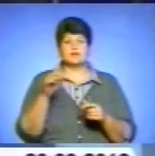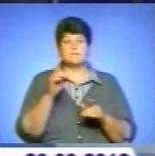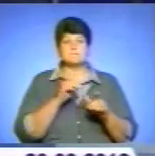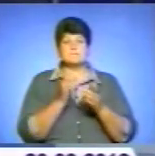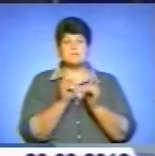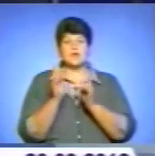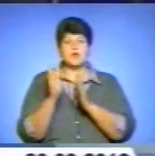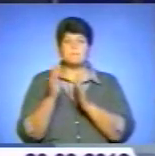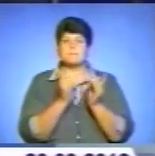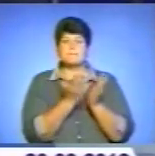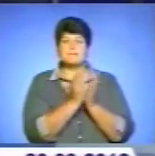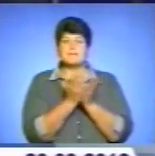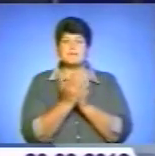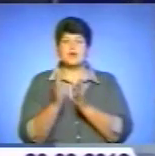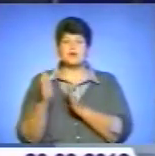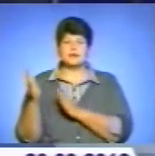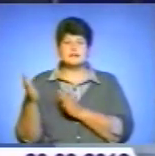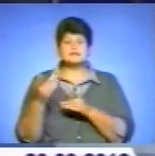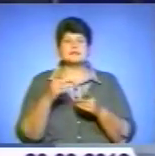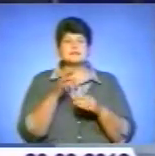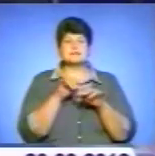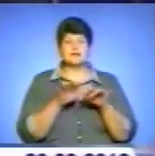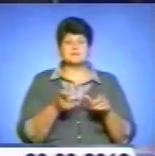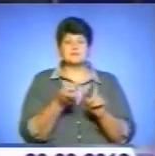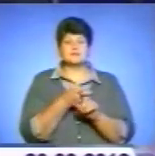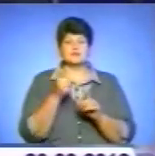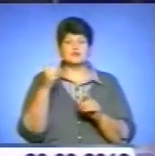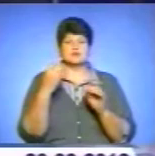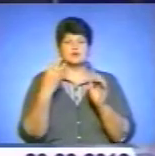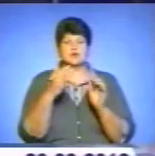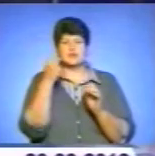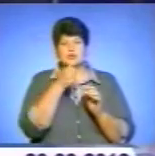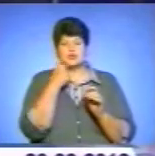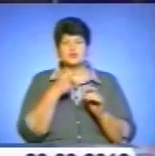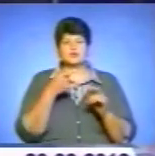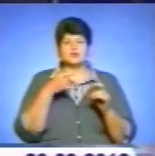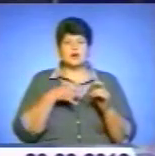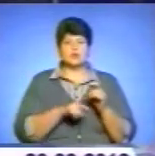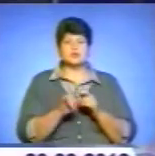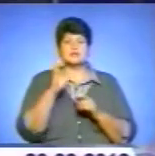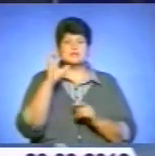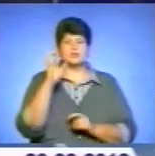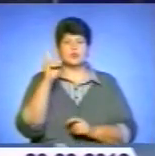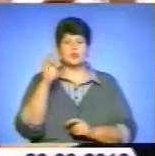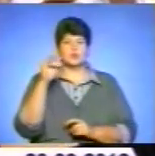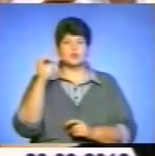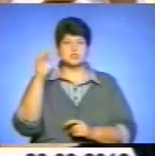бібліотеці. Захід приурочили 140-річчю від дня народження уславленої співачки Соломії Крушельницької.